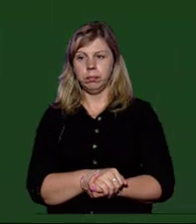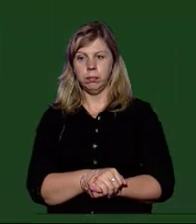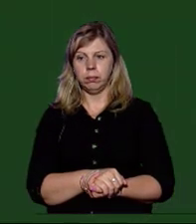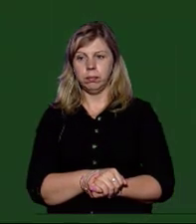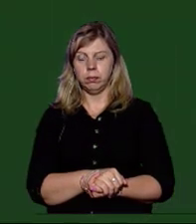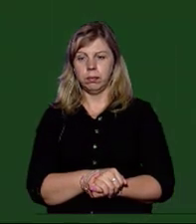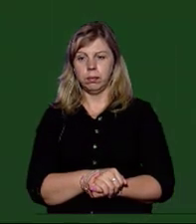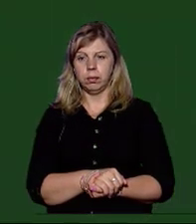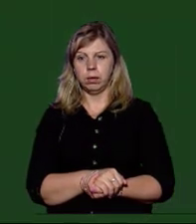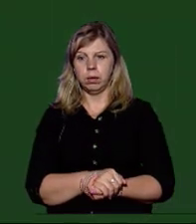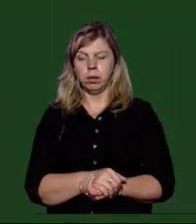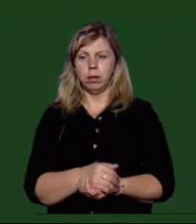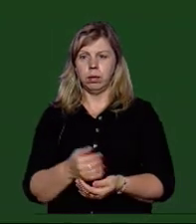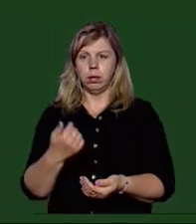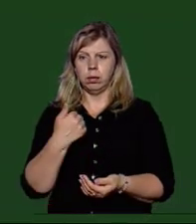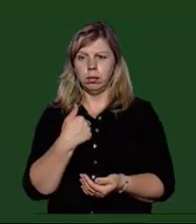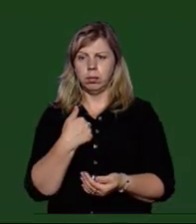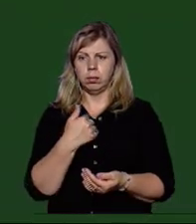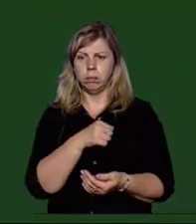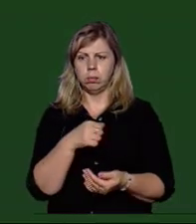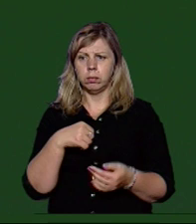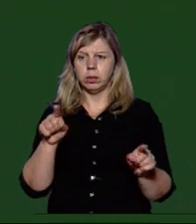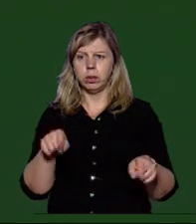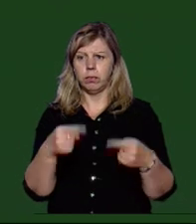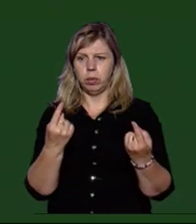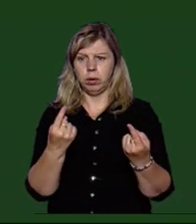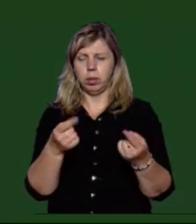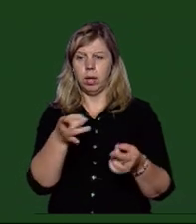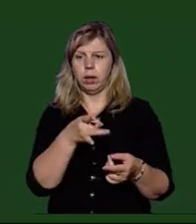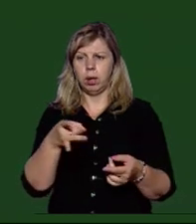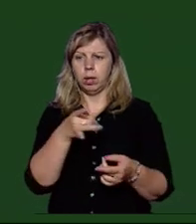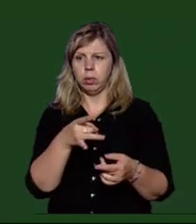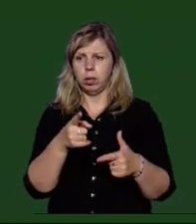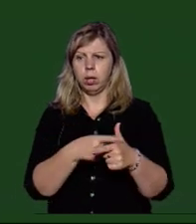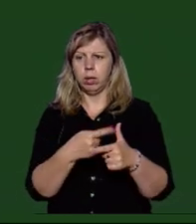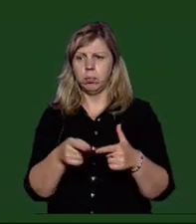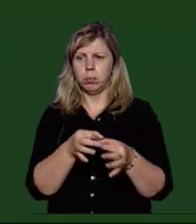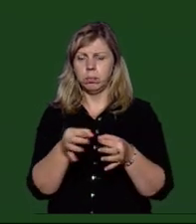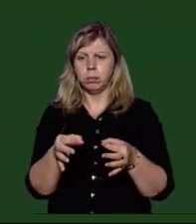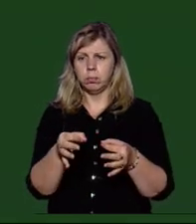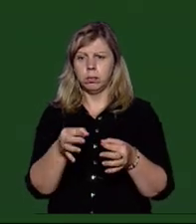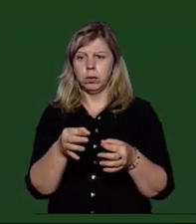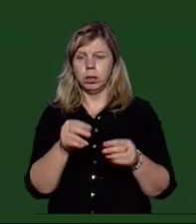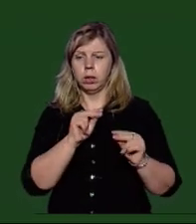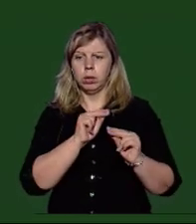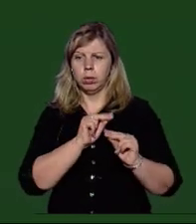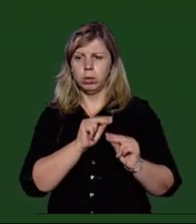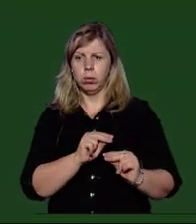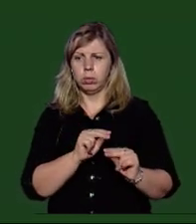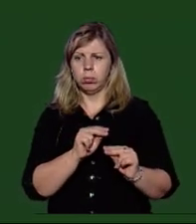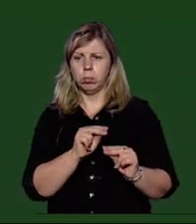Є методологія створення районів або повітів і методологія